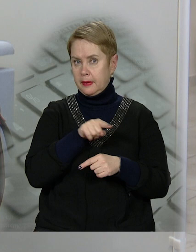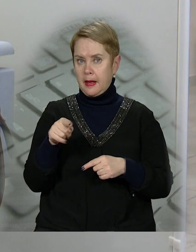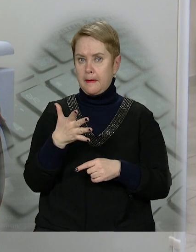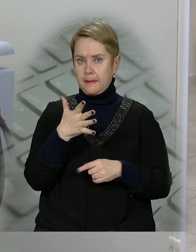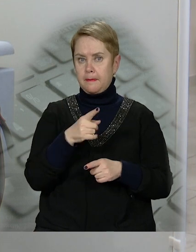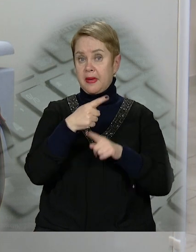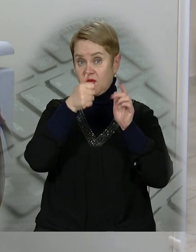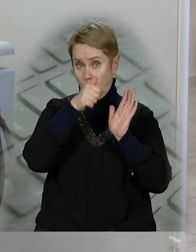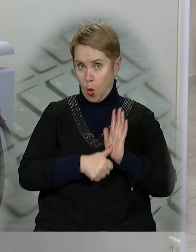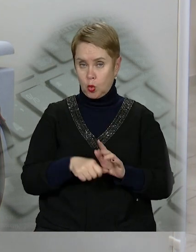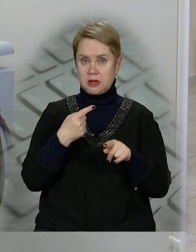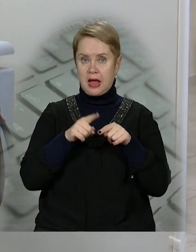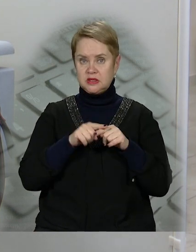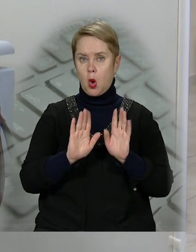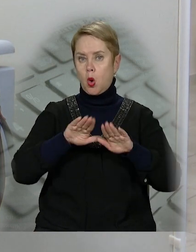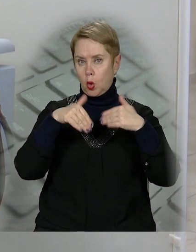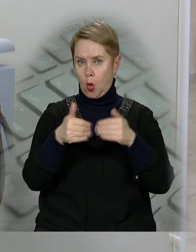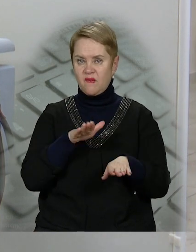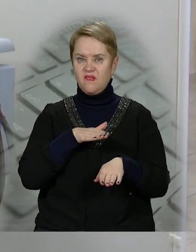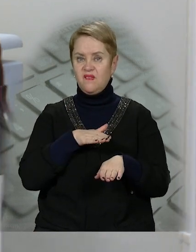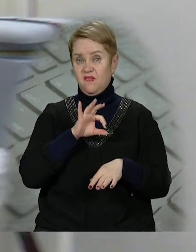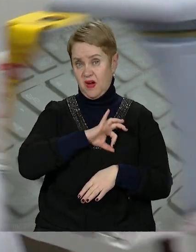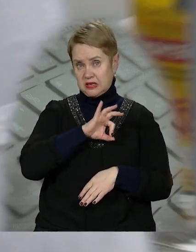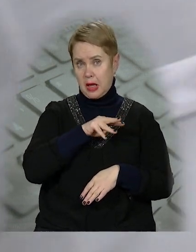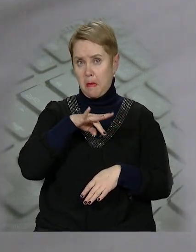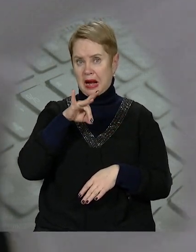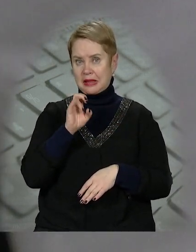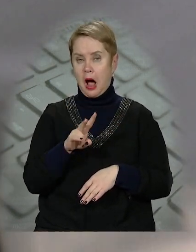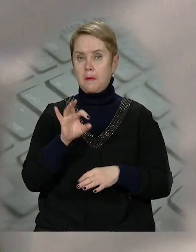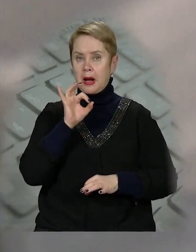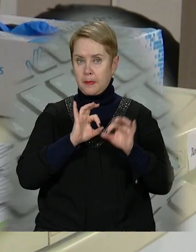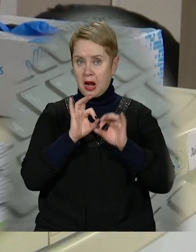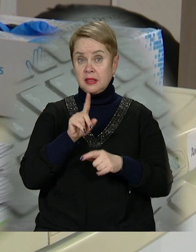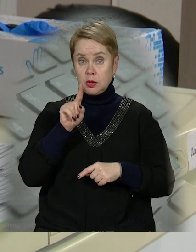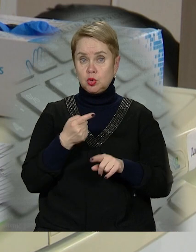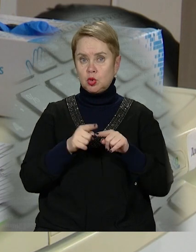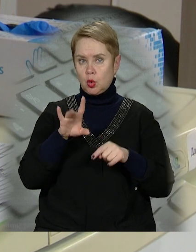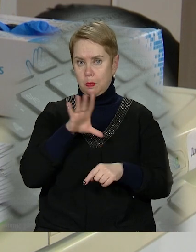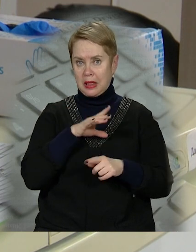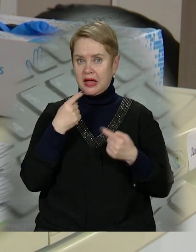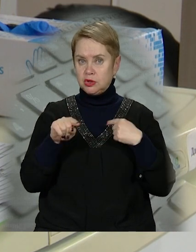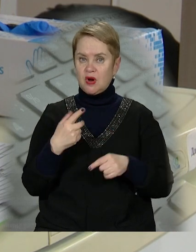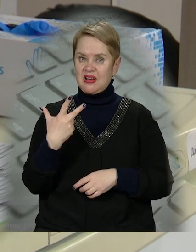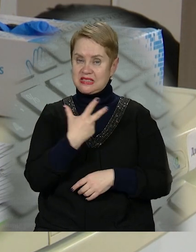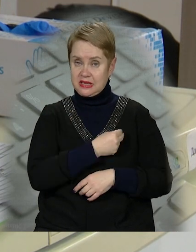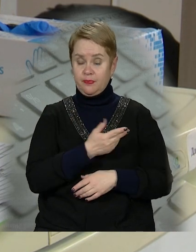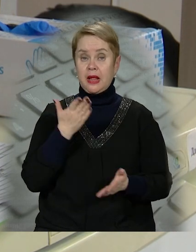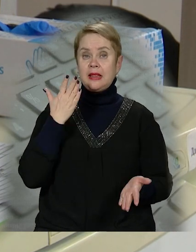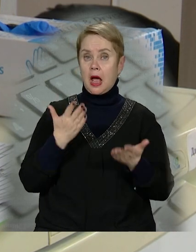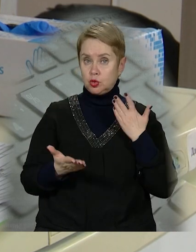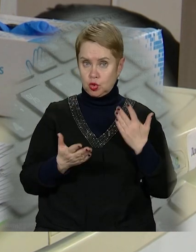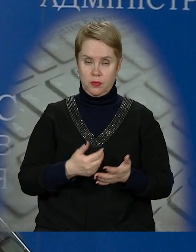пройшло як мінімум півроку. Для цього рекомендують використовувати МРНК-препарати, навіть якщо до цього була інша вакцина.